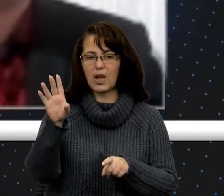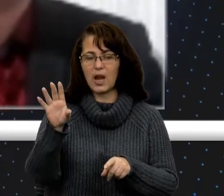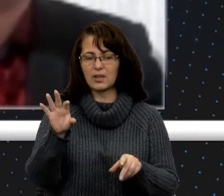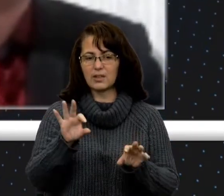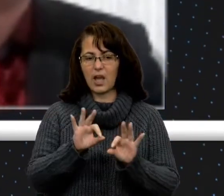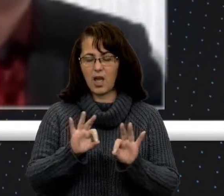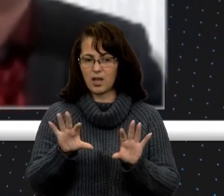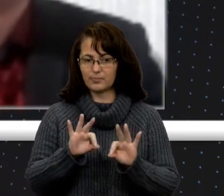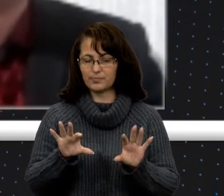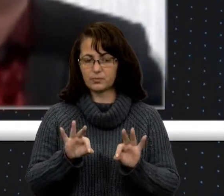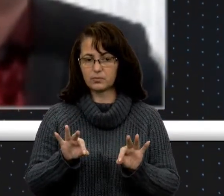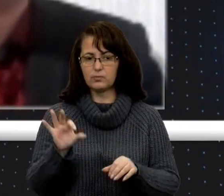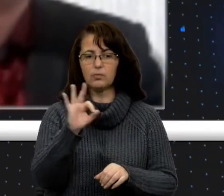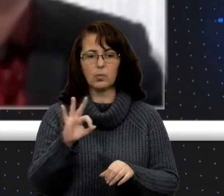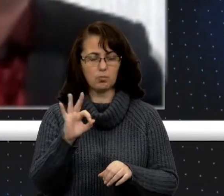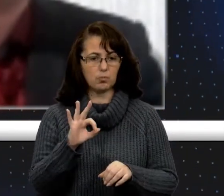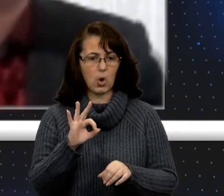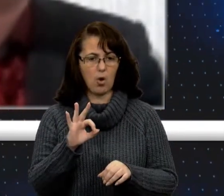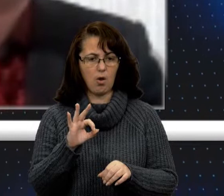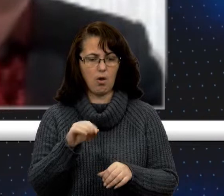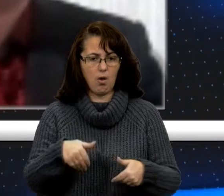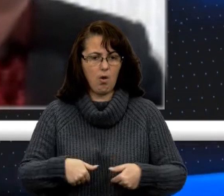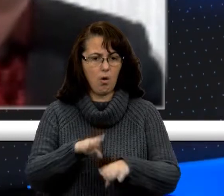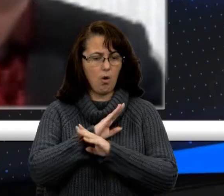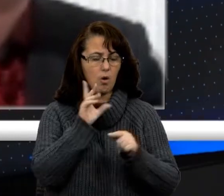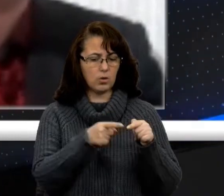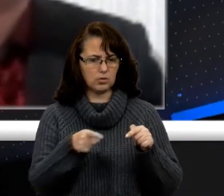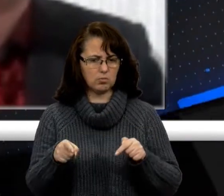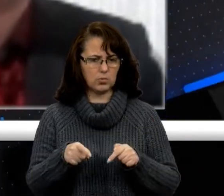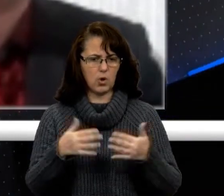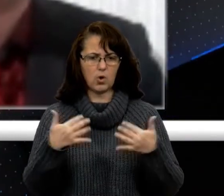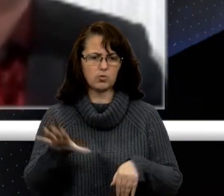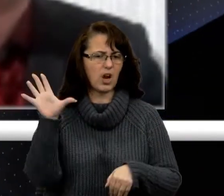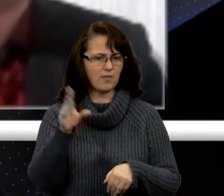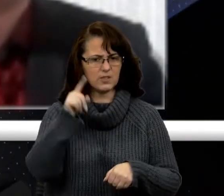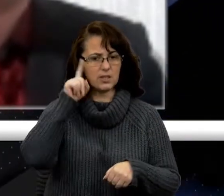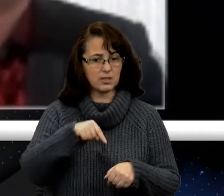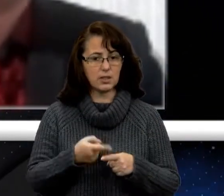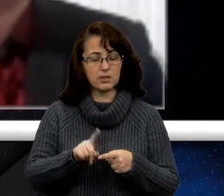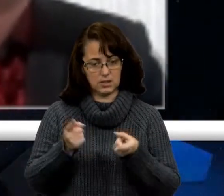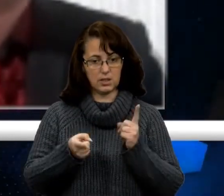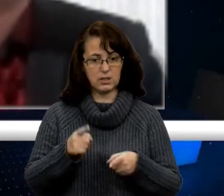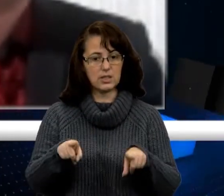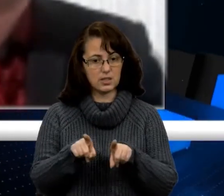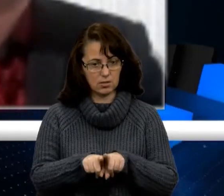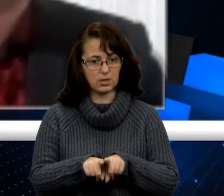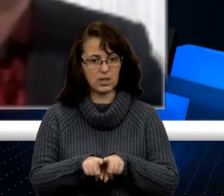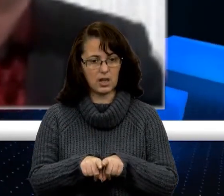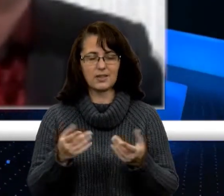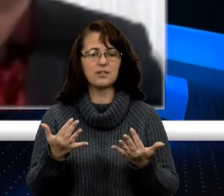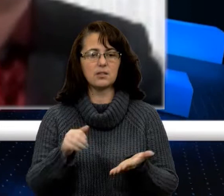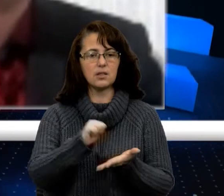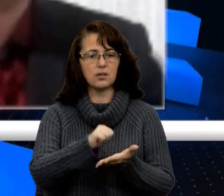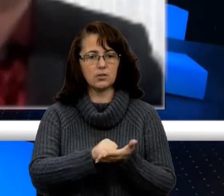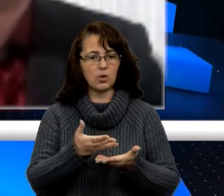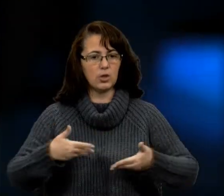про голодомор уже все відомо. Чи справді це так, і скільки документів нам іще